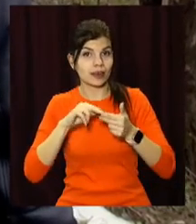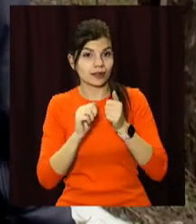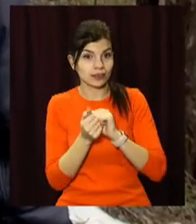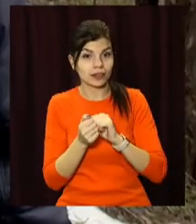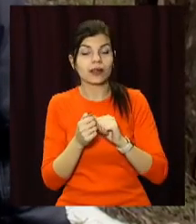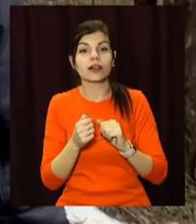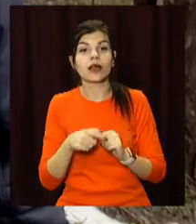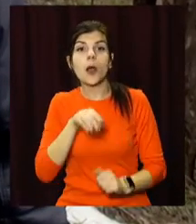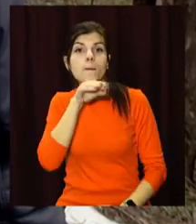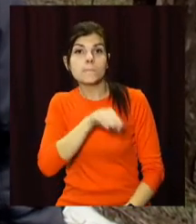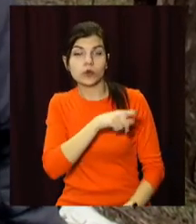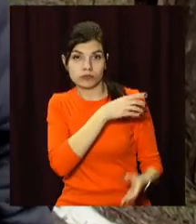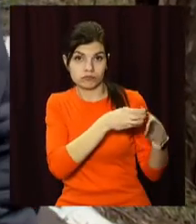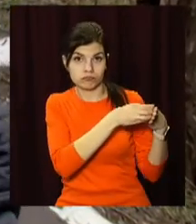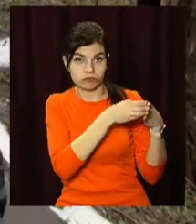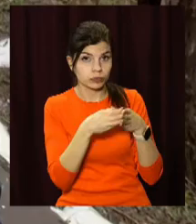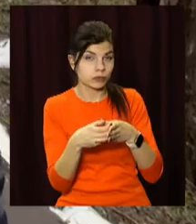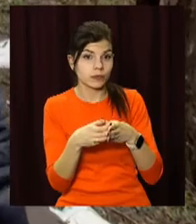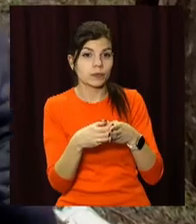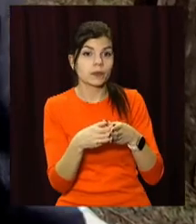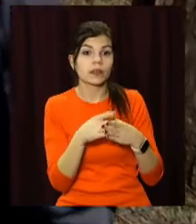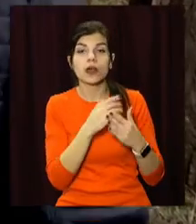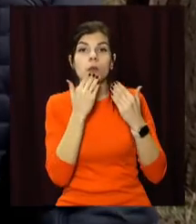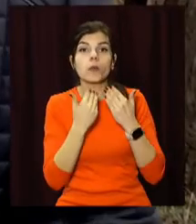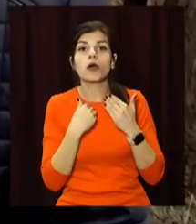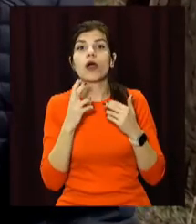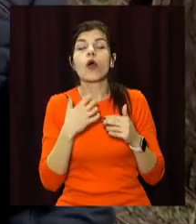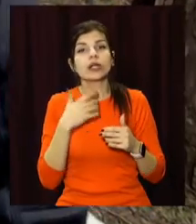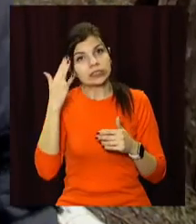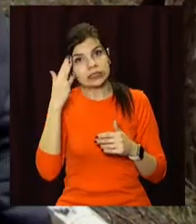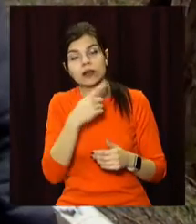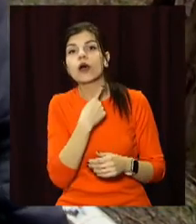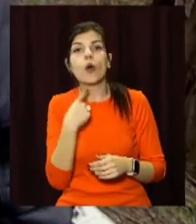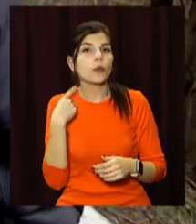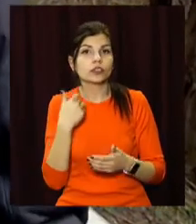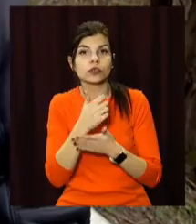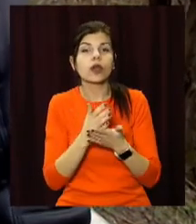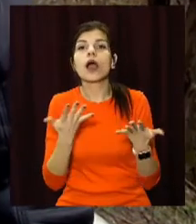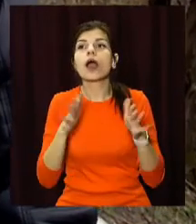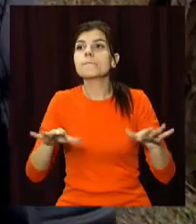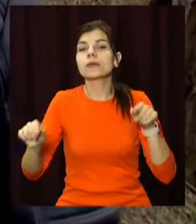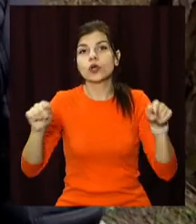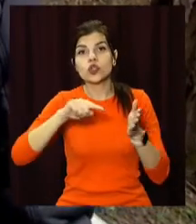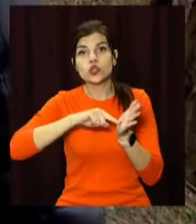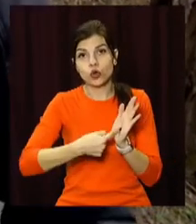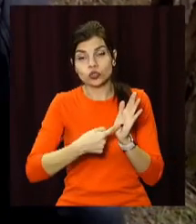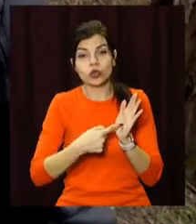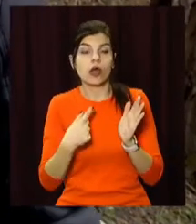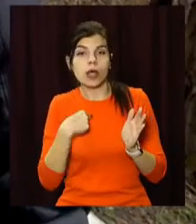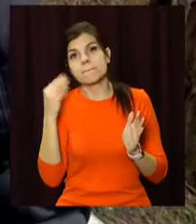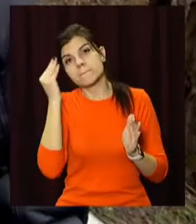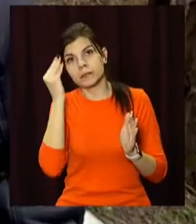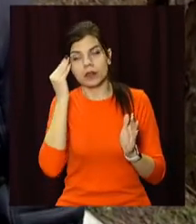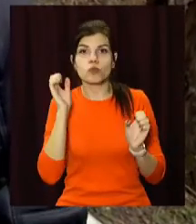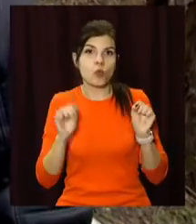фахівці організації звернулися з проханням забезпечити їм і надати деякі локації, які, на нашу думку,